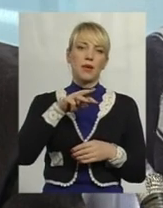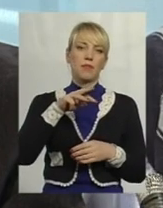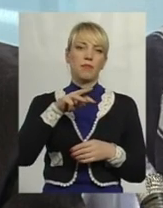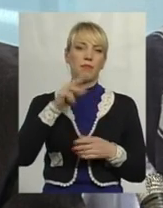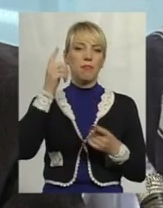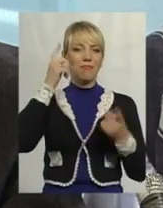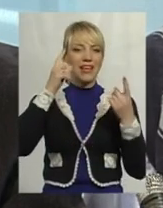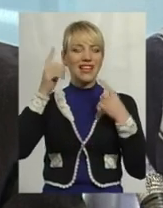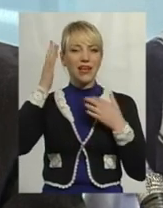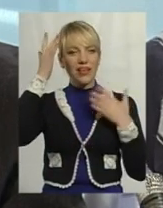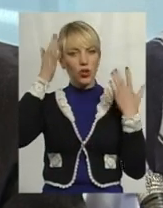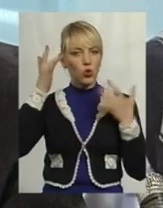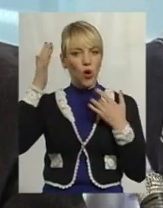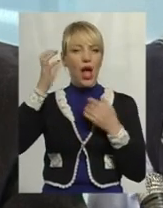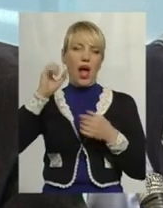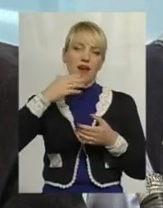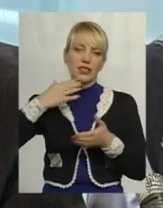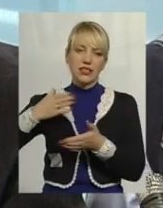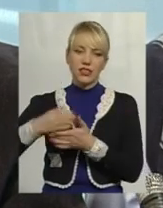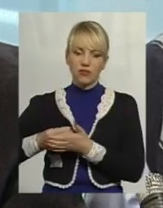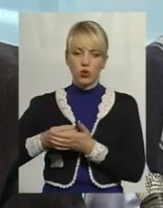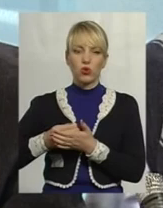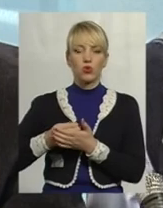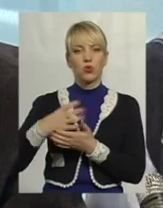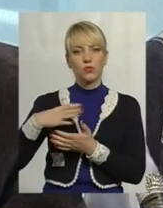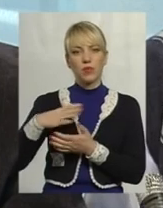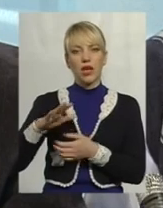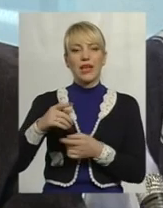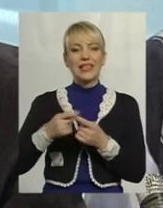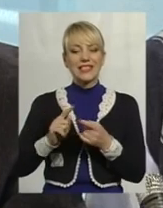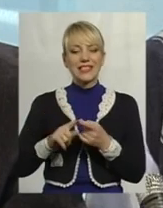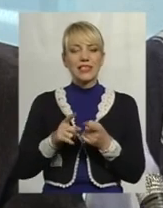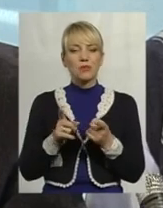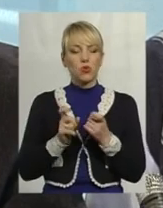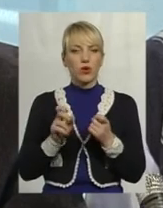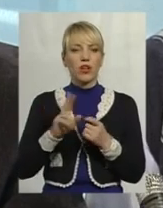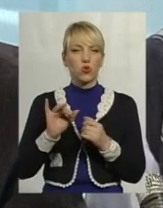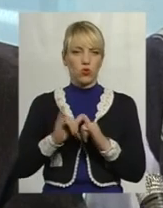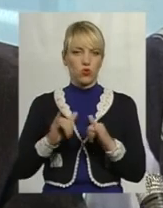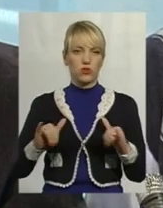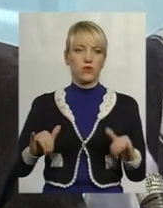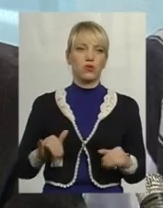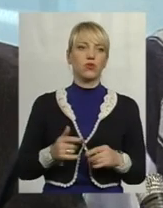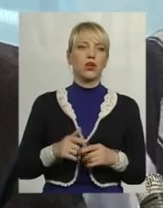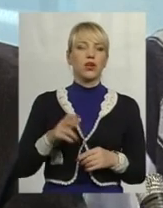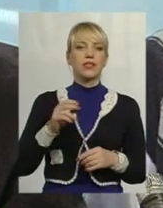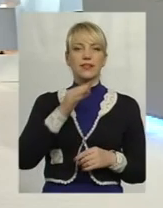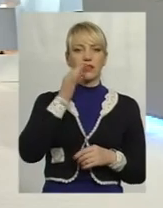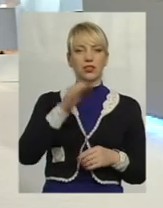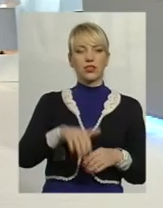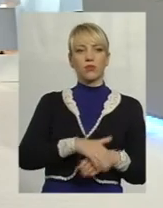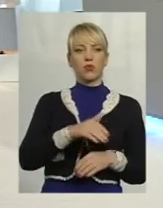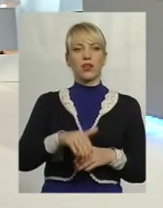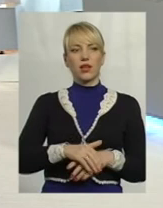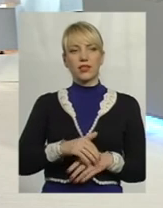Власне, це мене мотивує, спонукає це розвивати. Скажіть, будь ласка, чи знайшли,